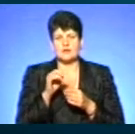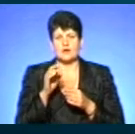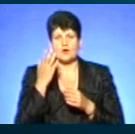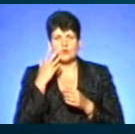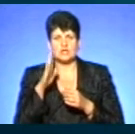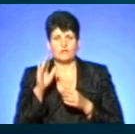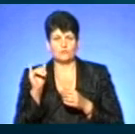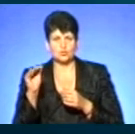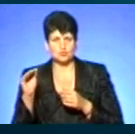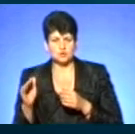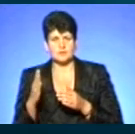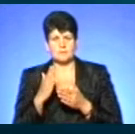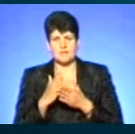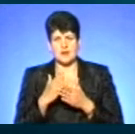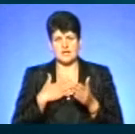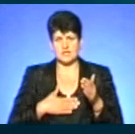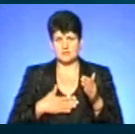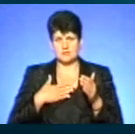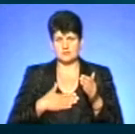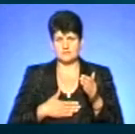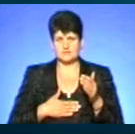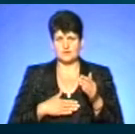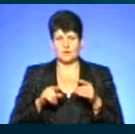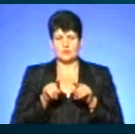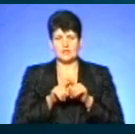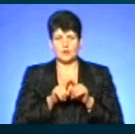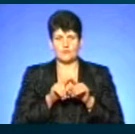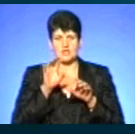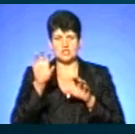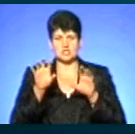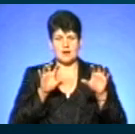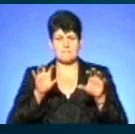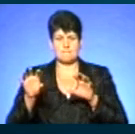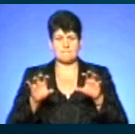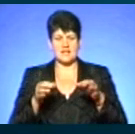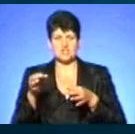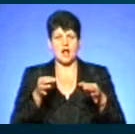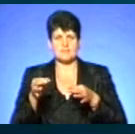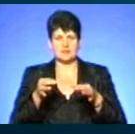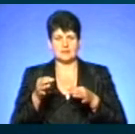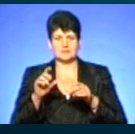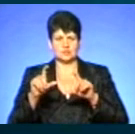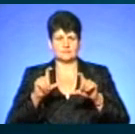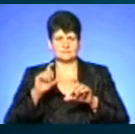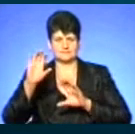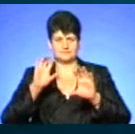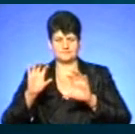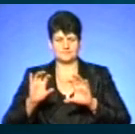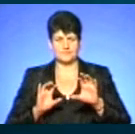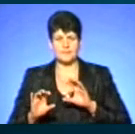запам'ятати, що найкраще розпізнавати, якщо вистачить сміливості, подивитися в очі змії.